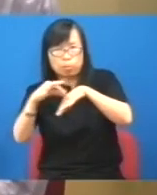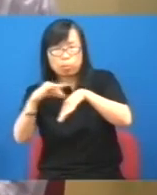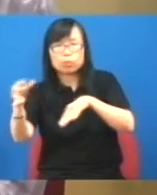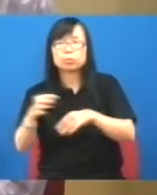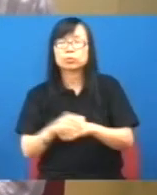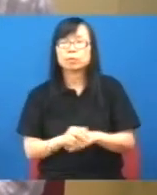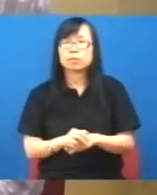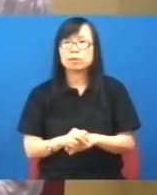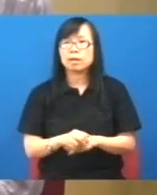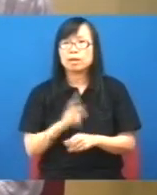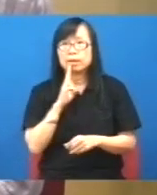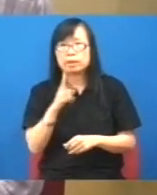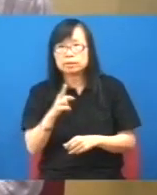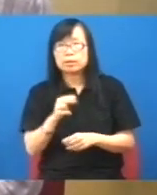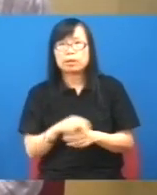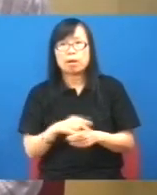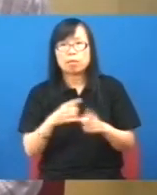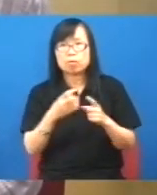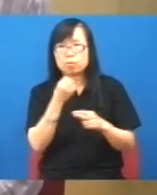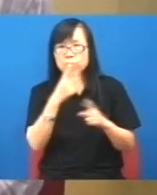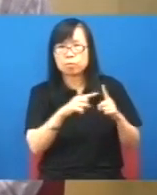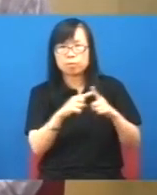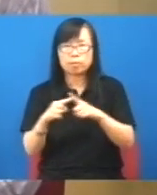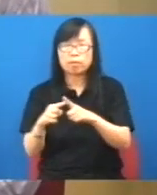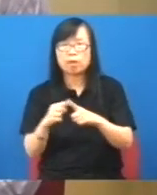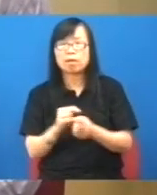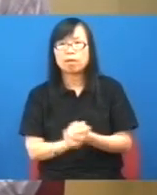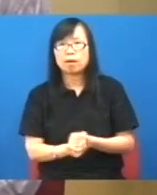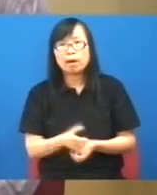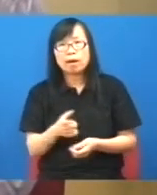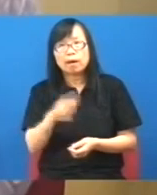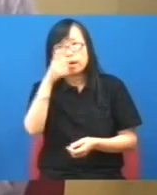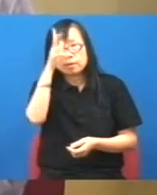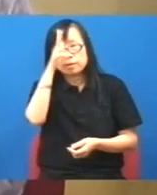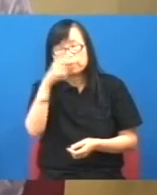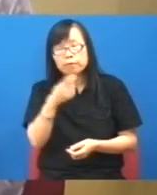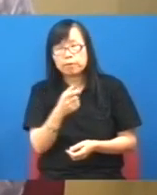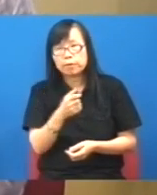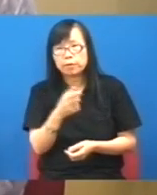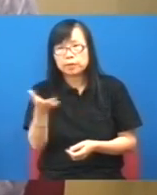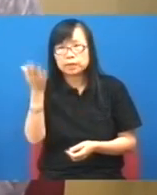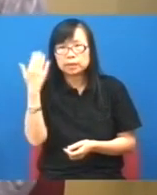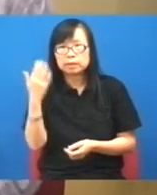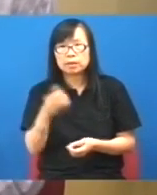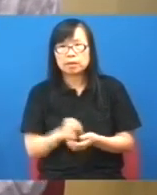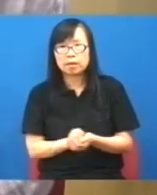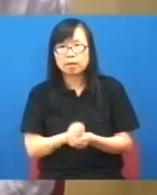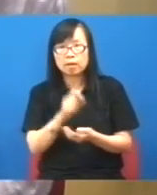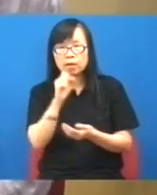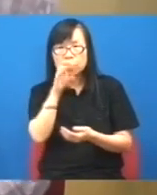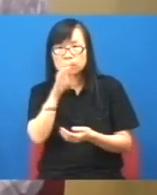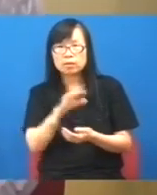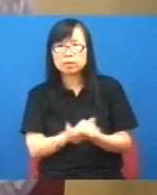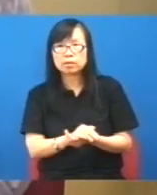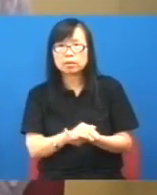所以其實令到很多市民都覺得喂究竟這個政府或者這個梁振英之前開了這麼多支